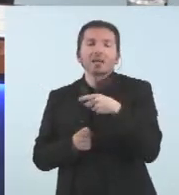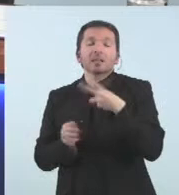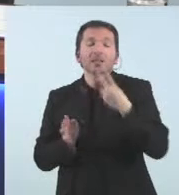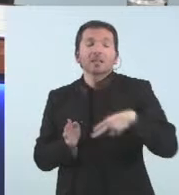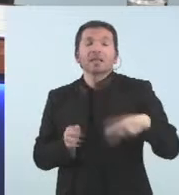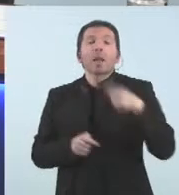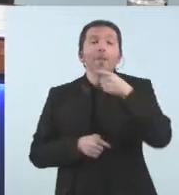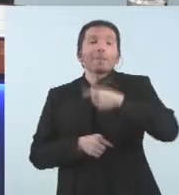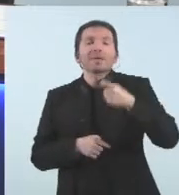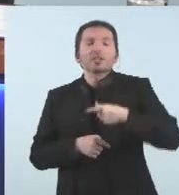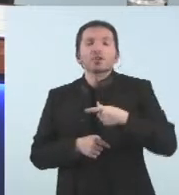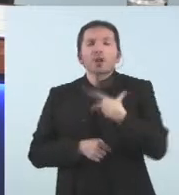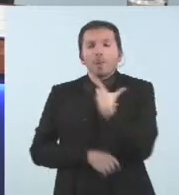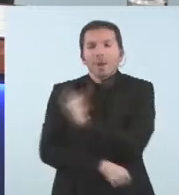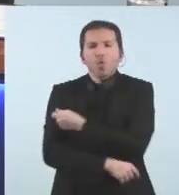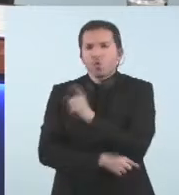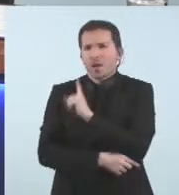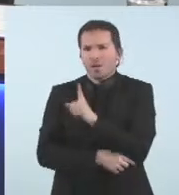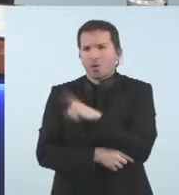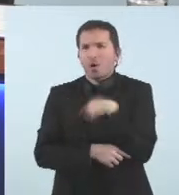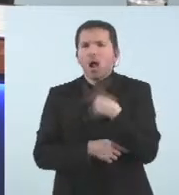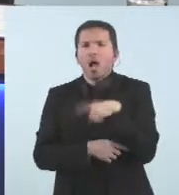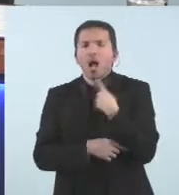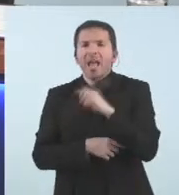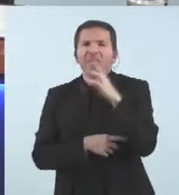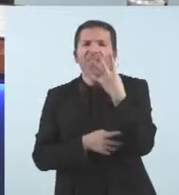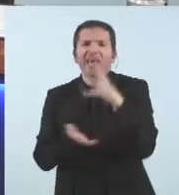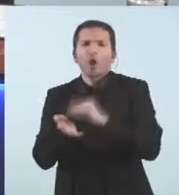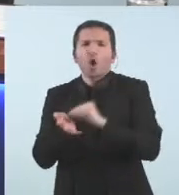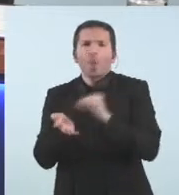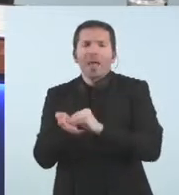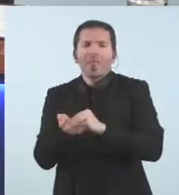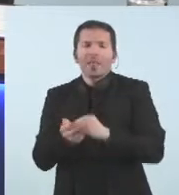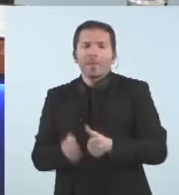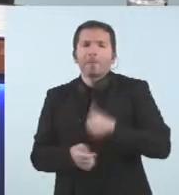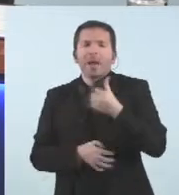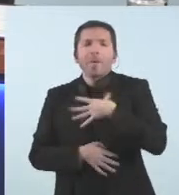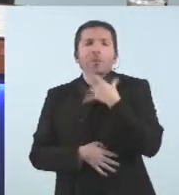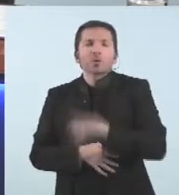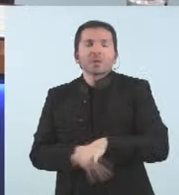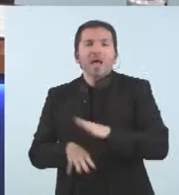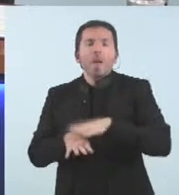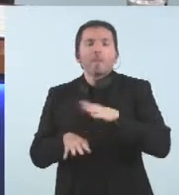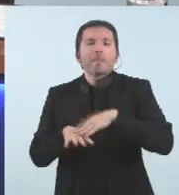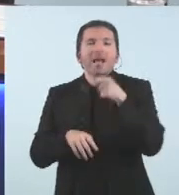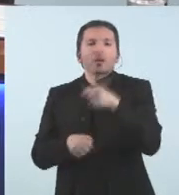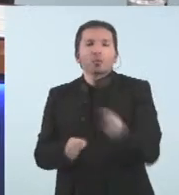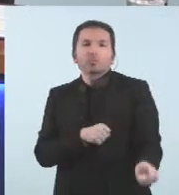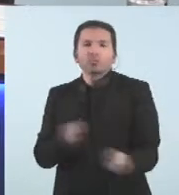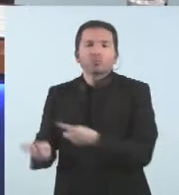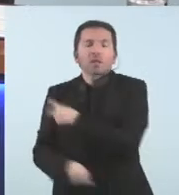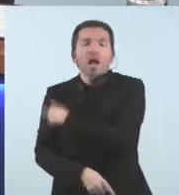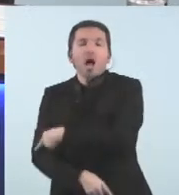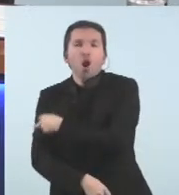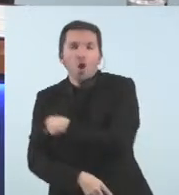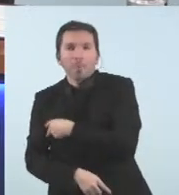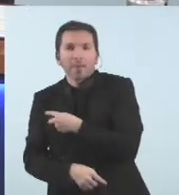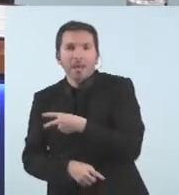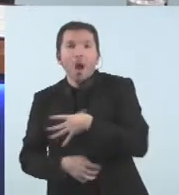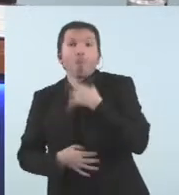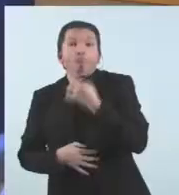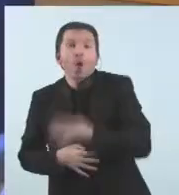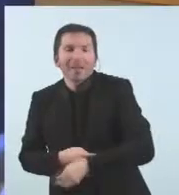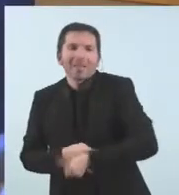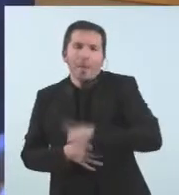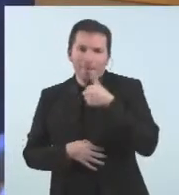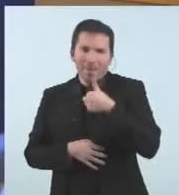tenen cinc vegades més risc d'ingressar a l'hospital que els no vacunats amb la variant Omicron això és una dada que avui ha informat Dinamarca per tant la